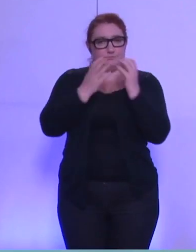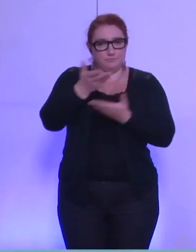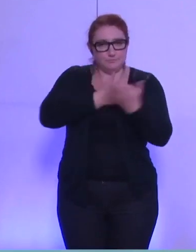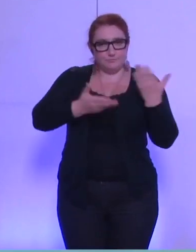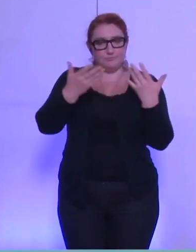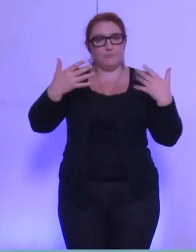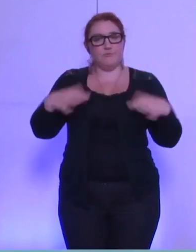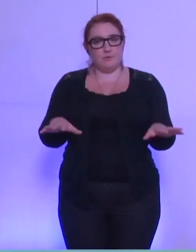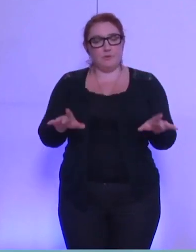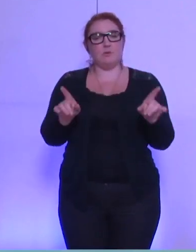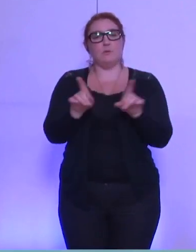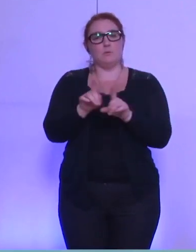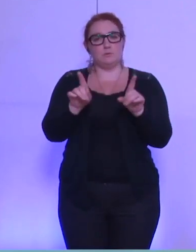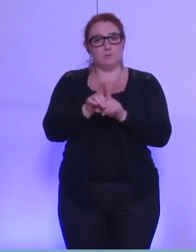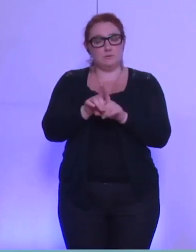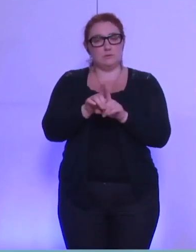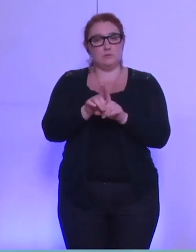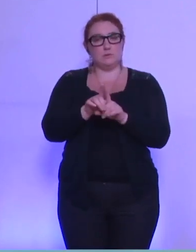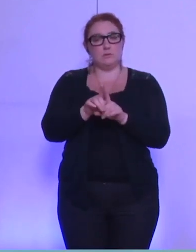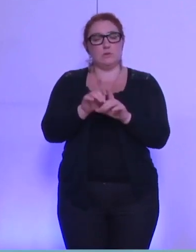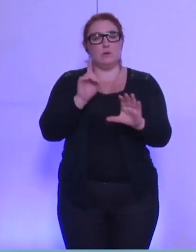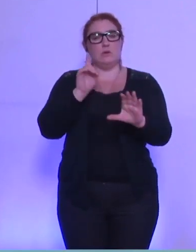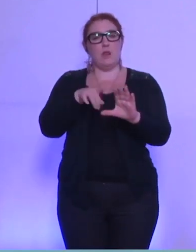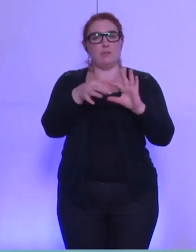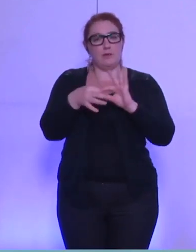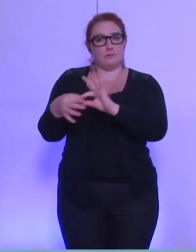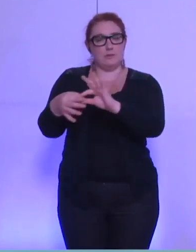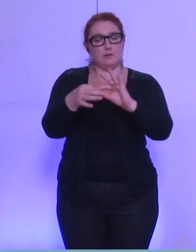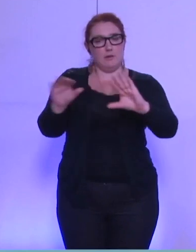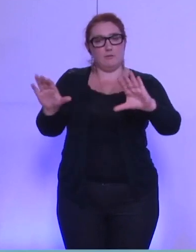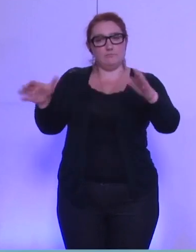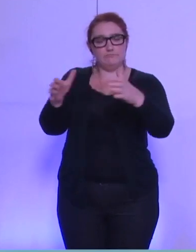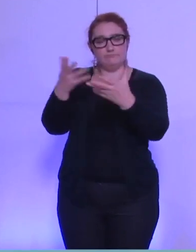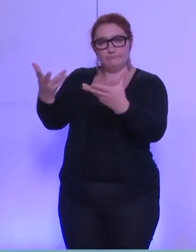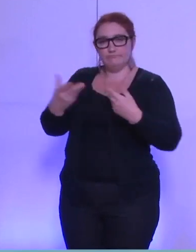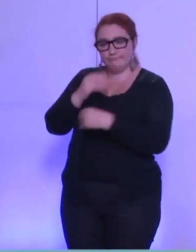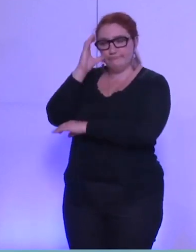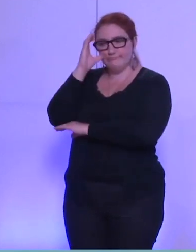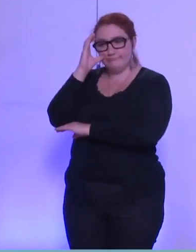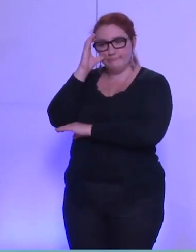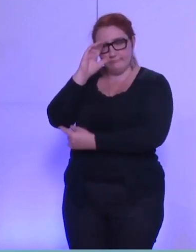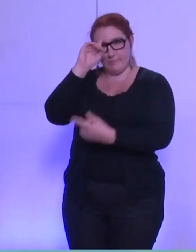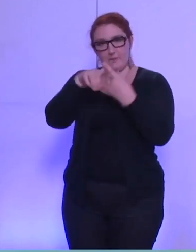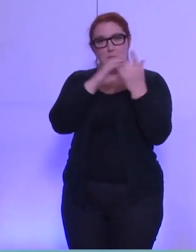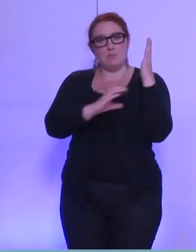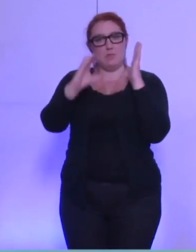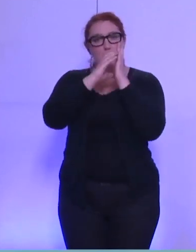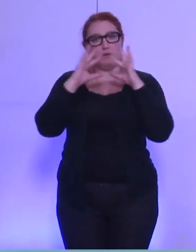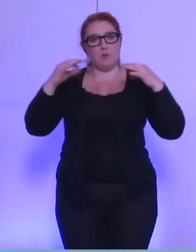nous avons également reçu l'inter-syndicale à l'occasion de la délibération sur l'éclairage public.